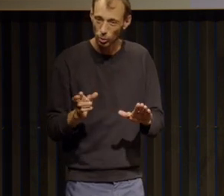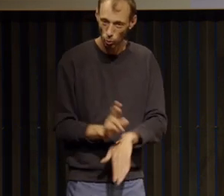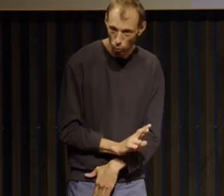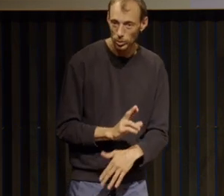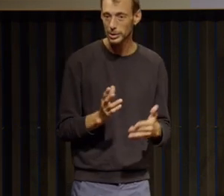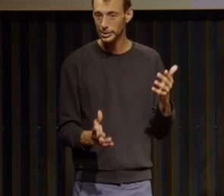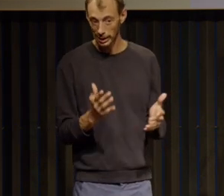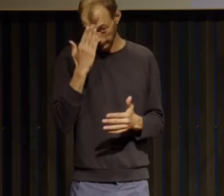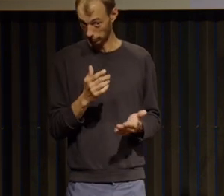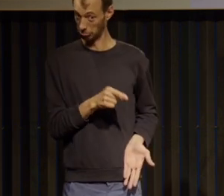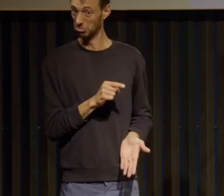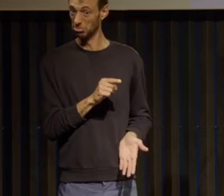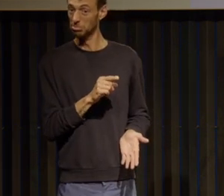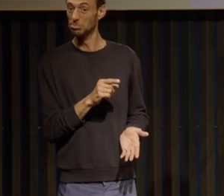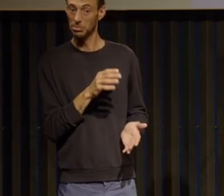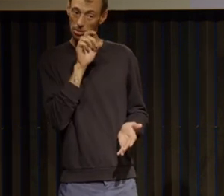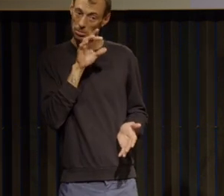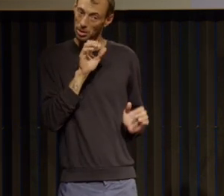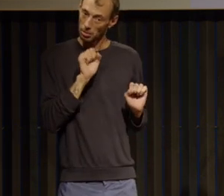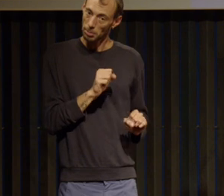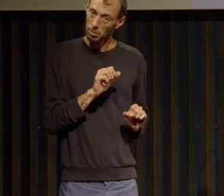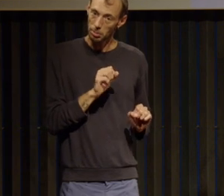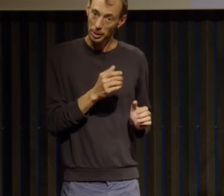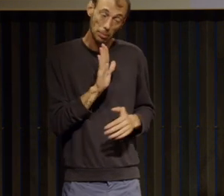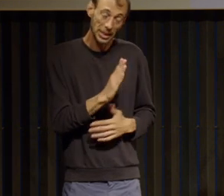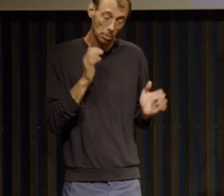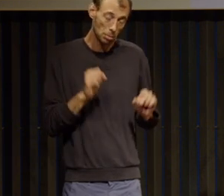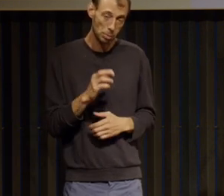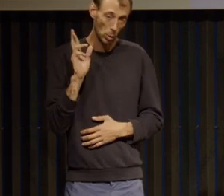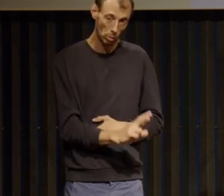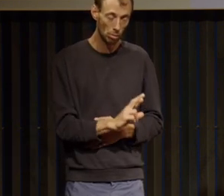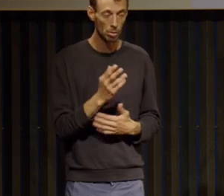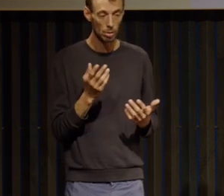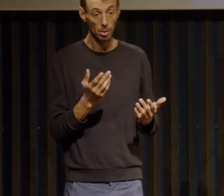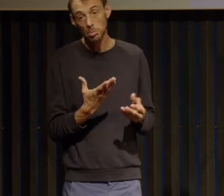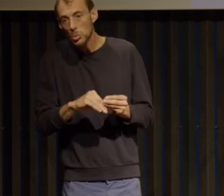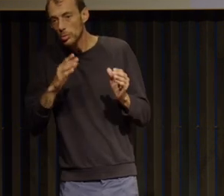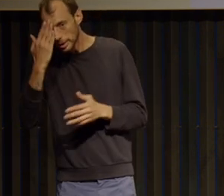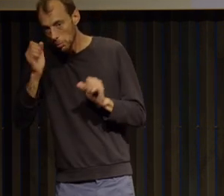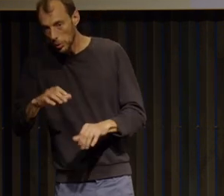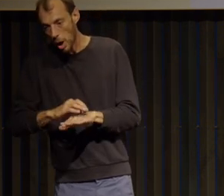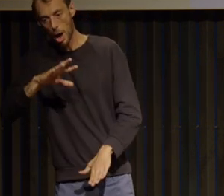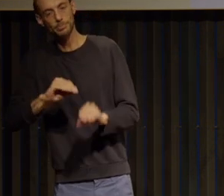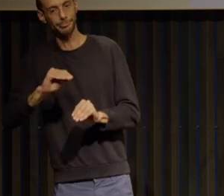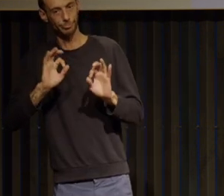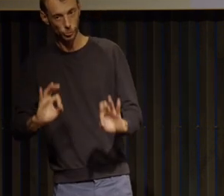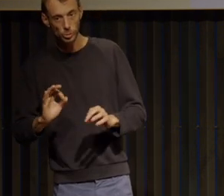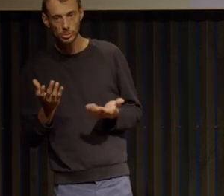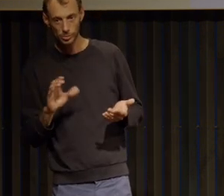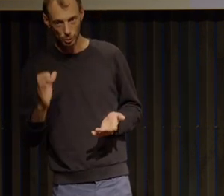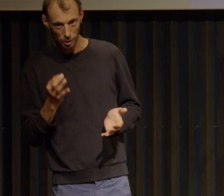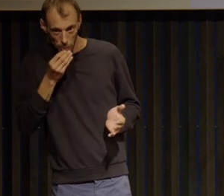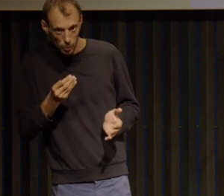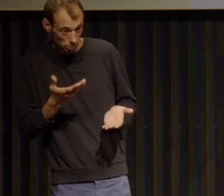on sait aussi qu'on peut en guérir vous en êtes la preuve qu'est-ce que vous conseillerez à une personne justement qui aurait